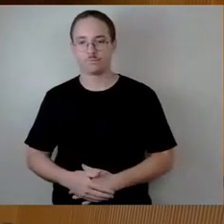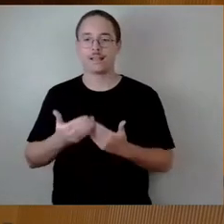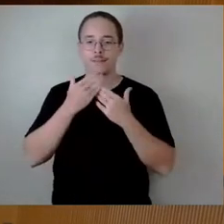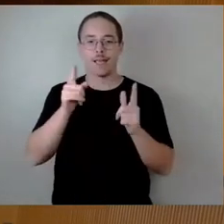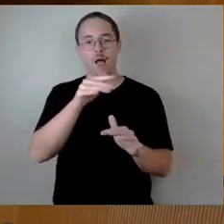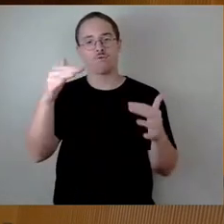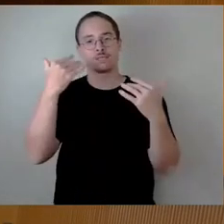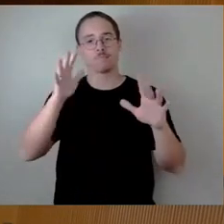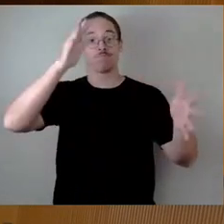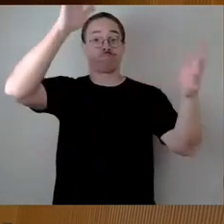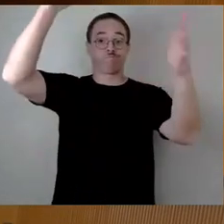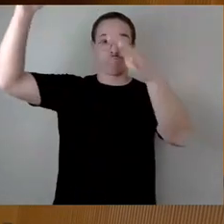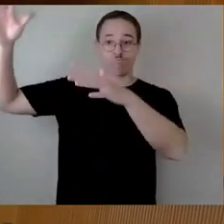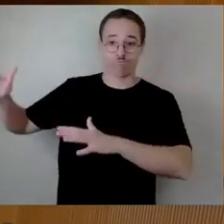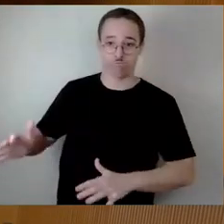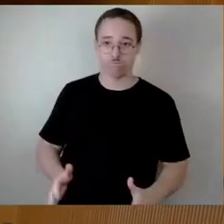So, Herr Dr. Deppe.